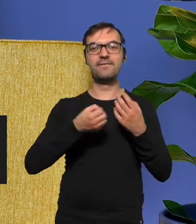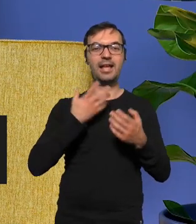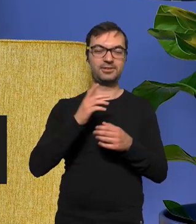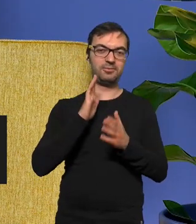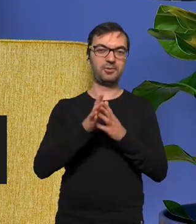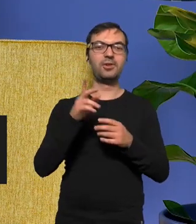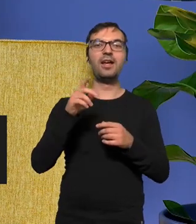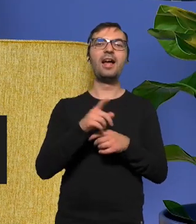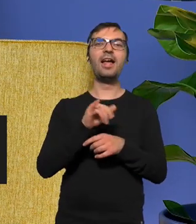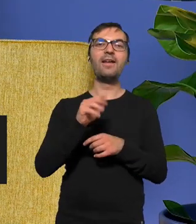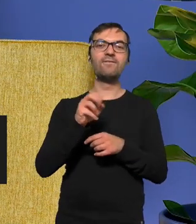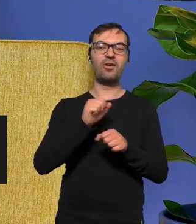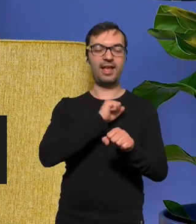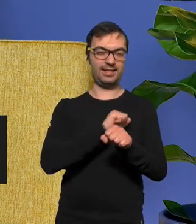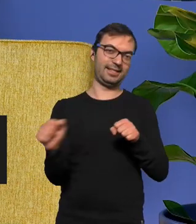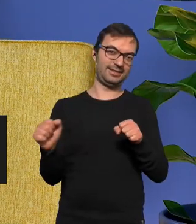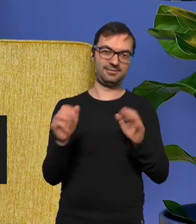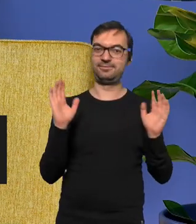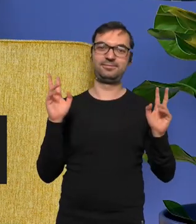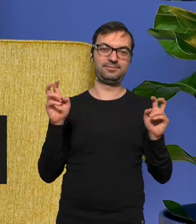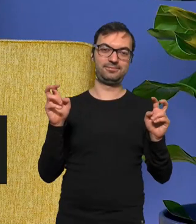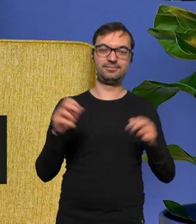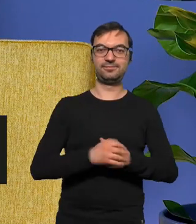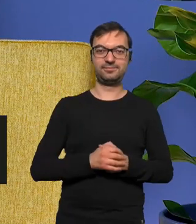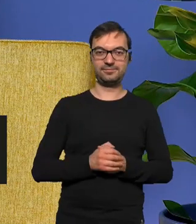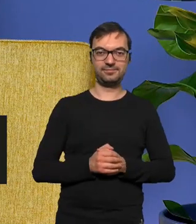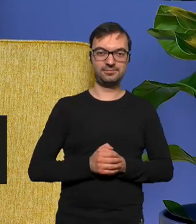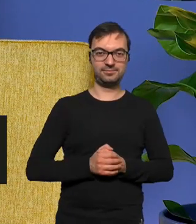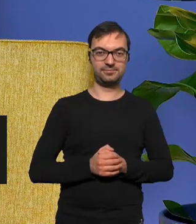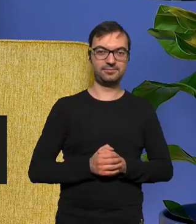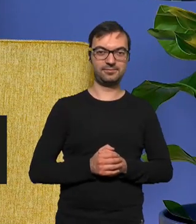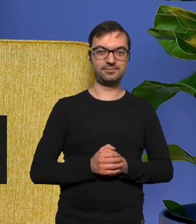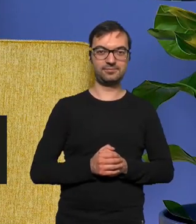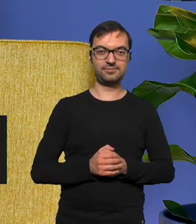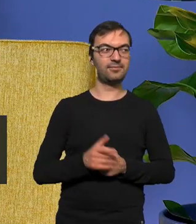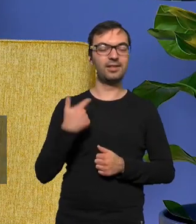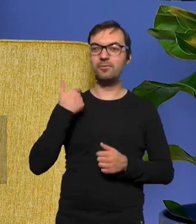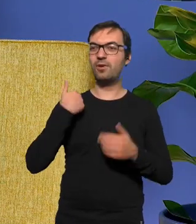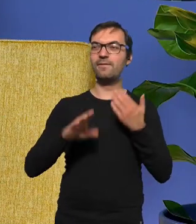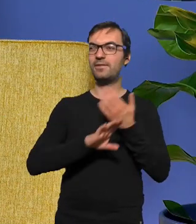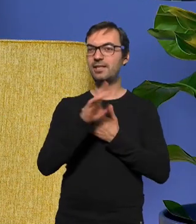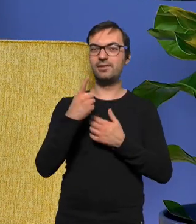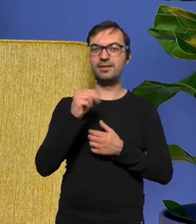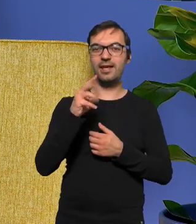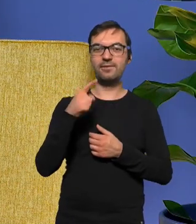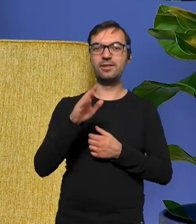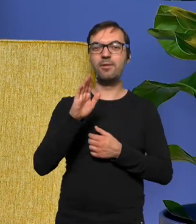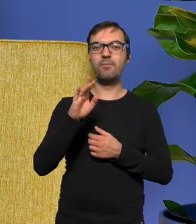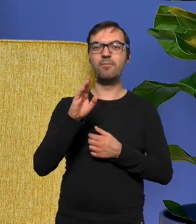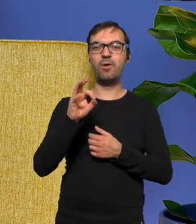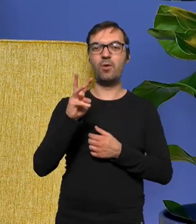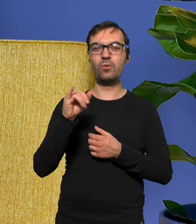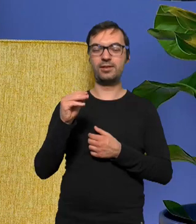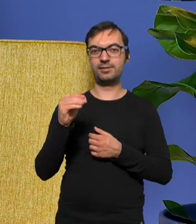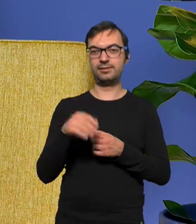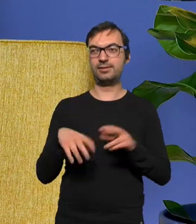jest ale tak i ja byłam kiedyś na wystawie David Bowie Is o